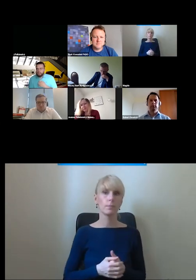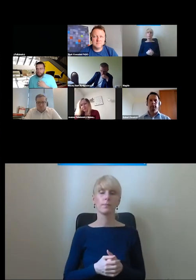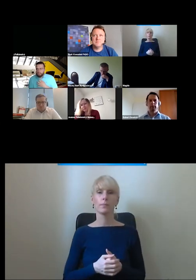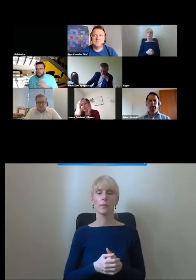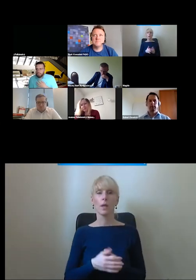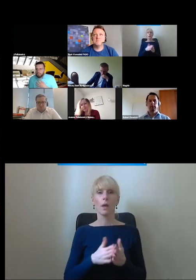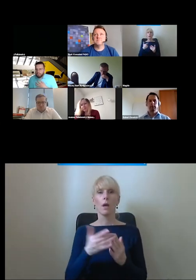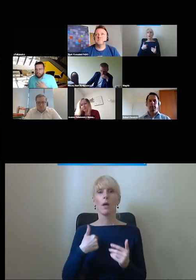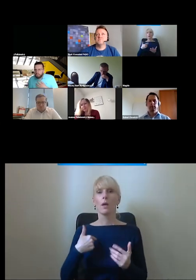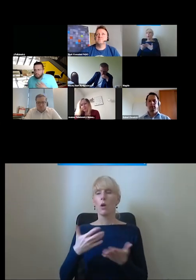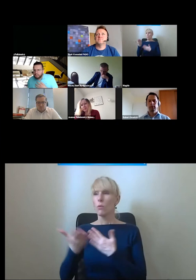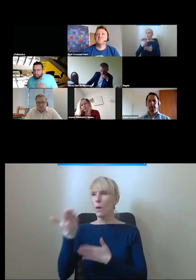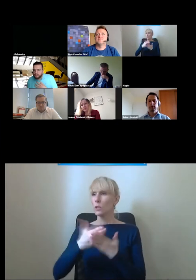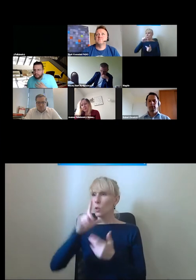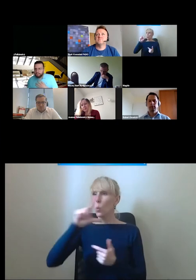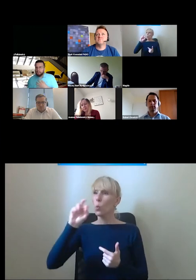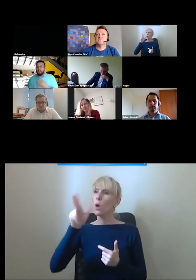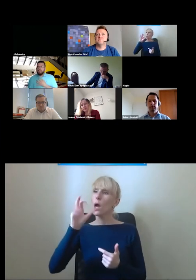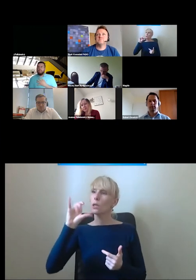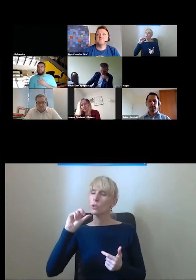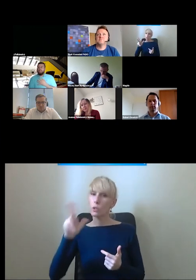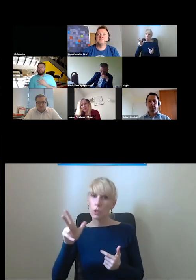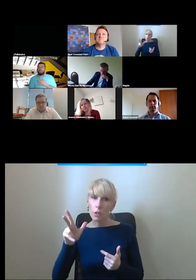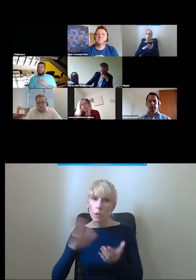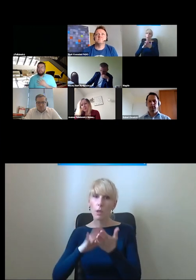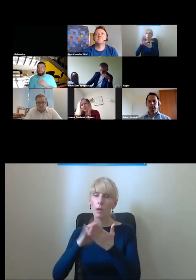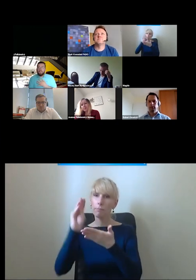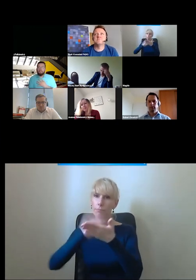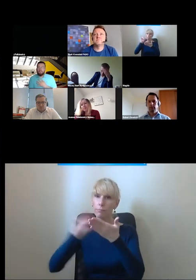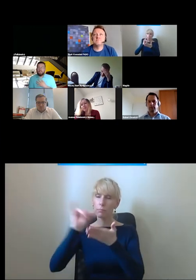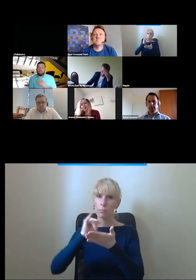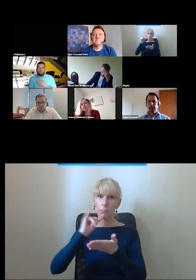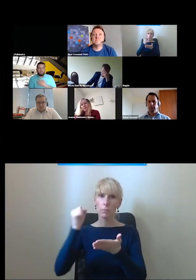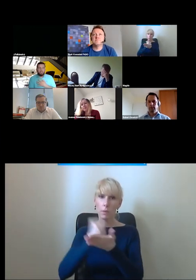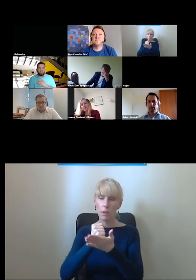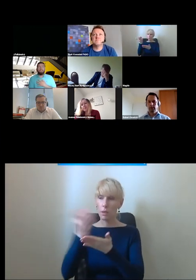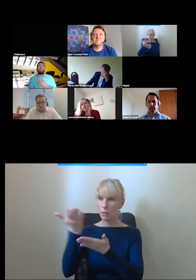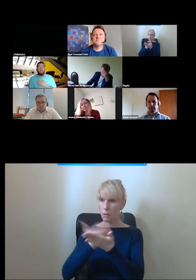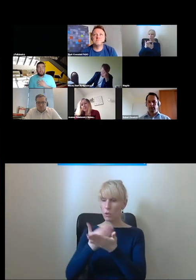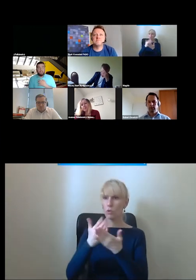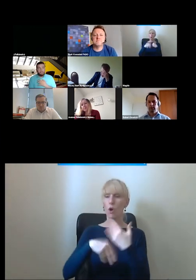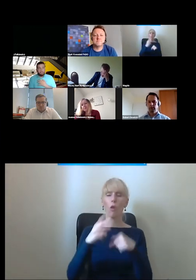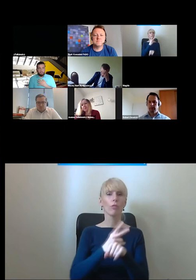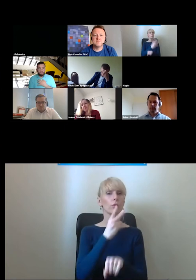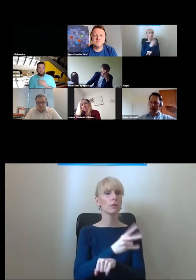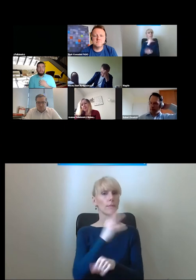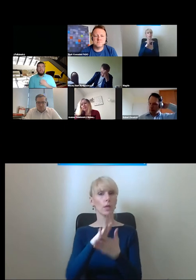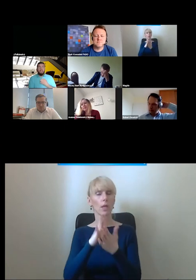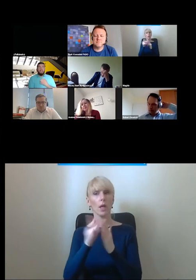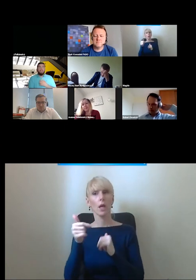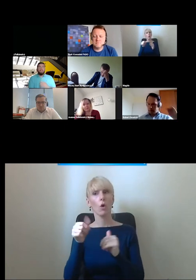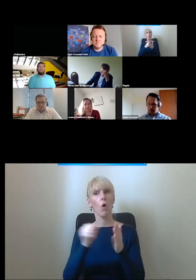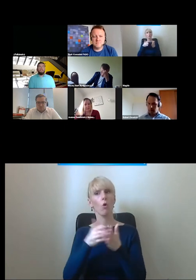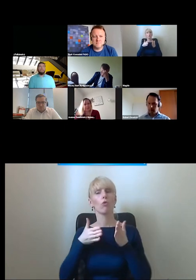Aleksandry Łukasik Kapica dostępność jako droga do samodzielności tak jestem tego zdania